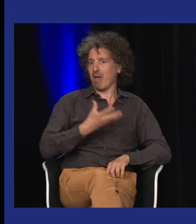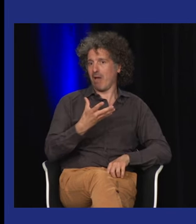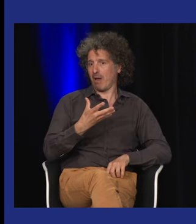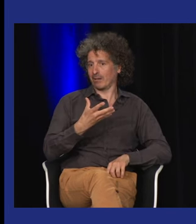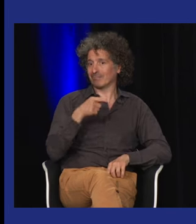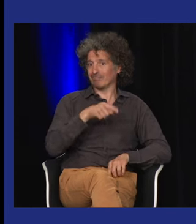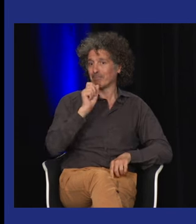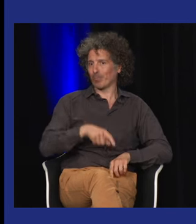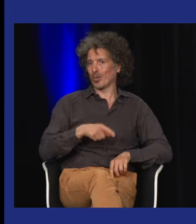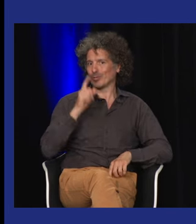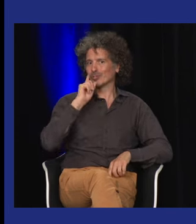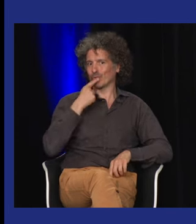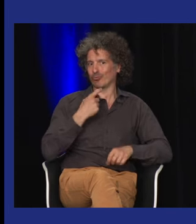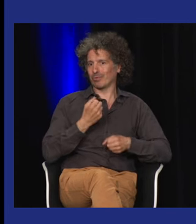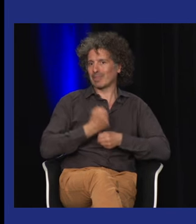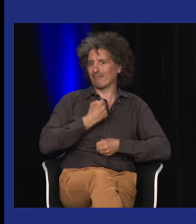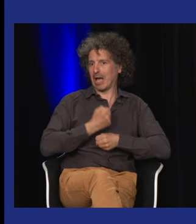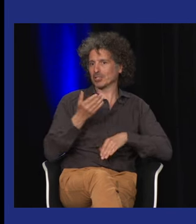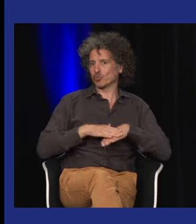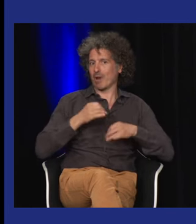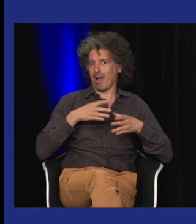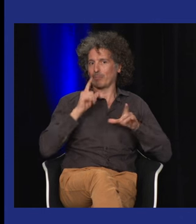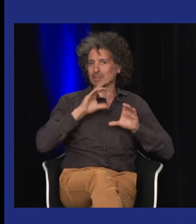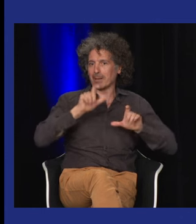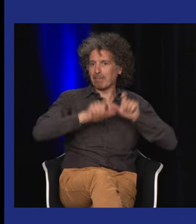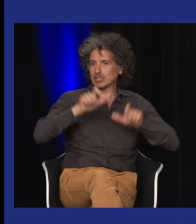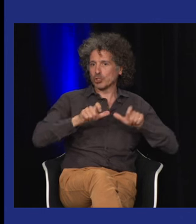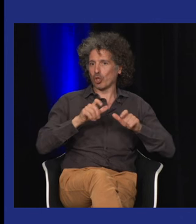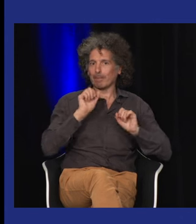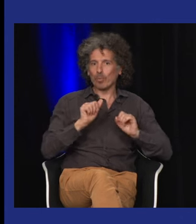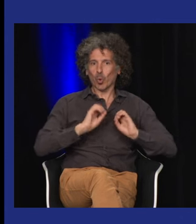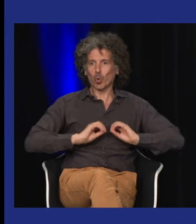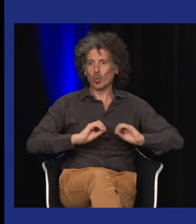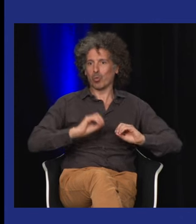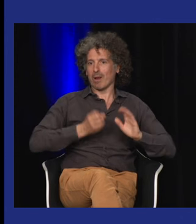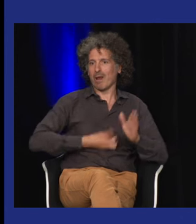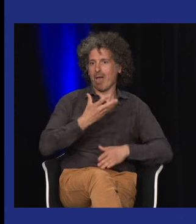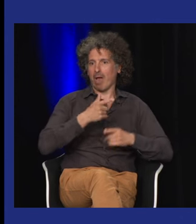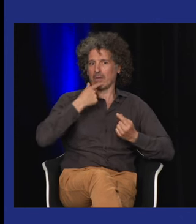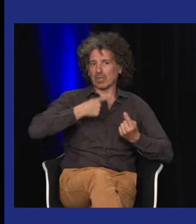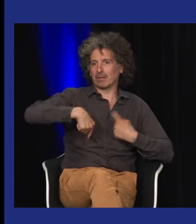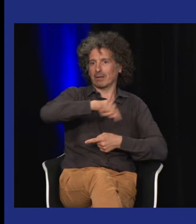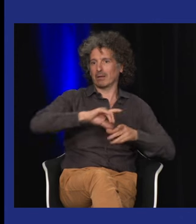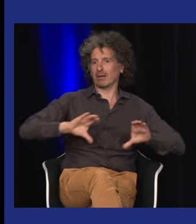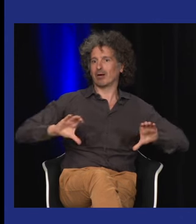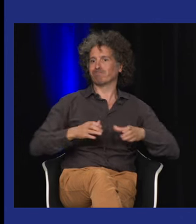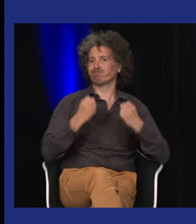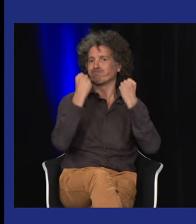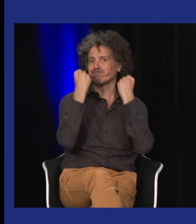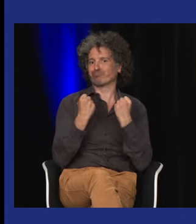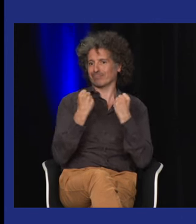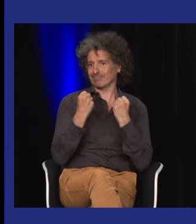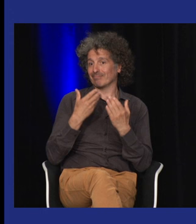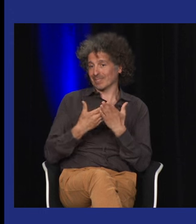plusieurs choses et plusieurs domaines artistiques pour les sourds qui travaillent dans ce domaine et qui enseignent l'art